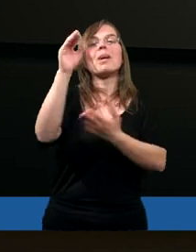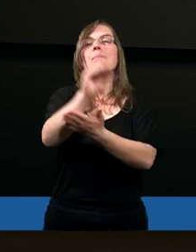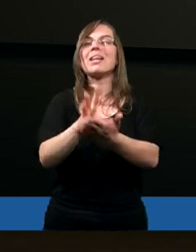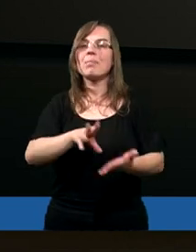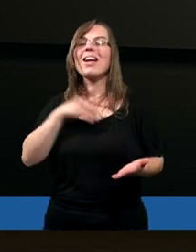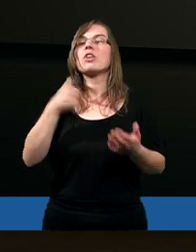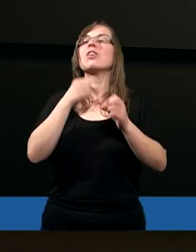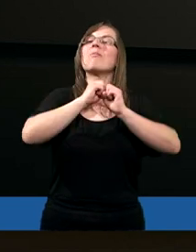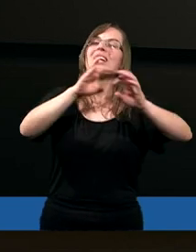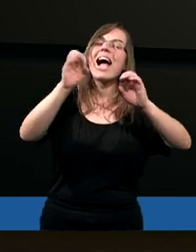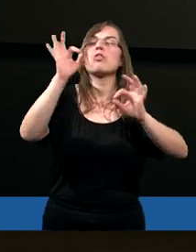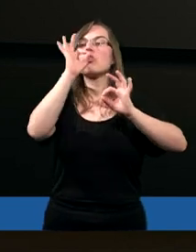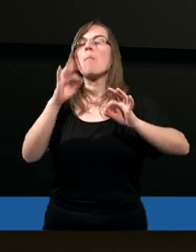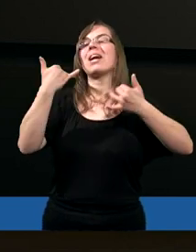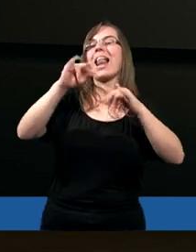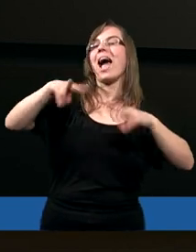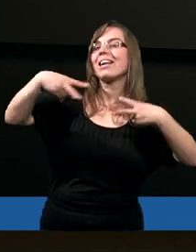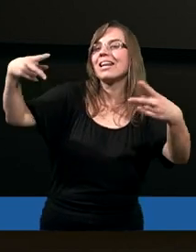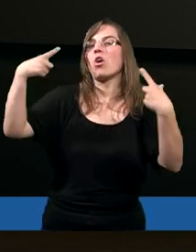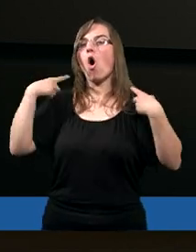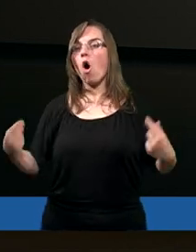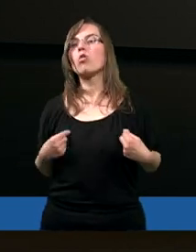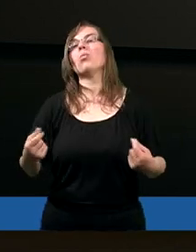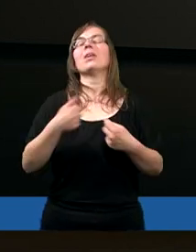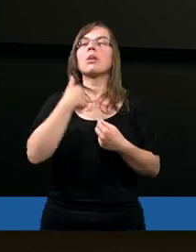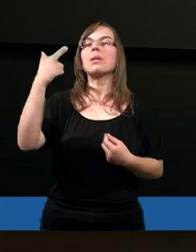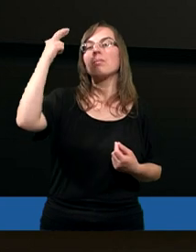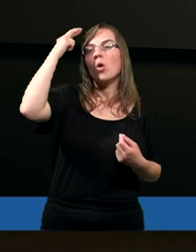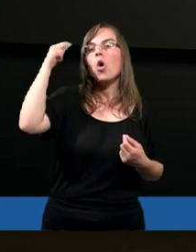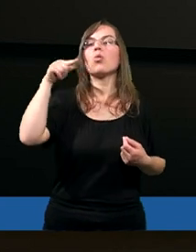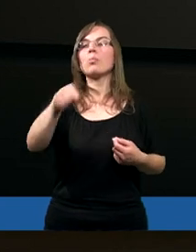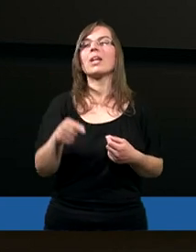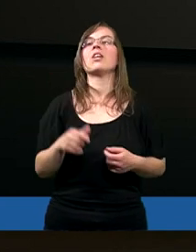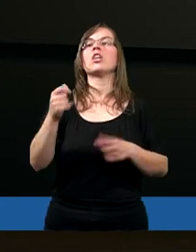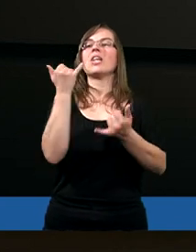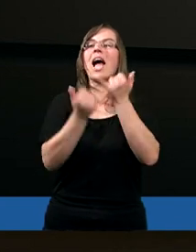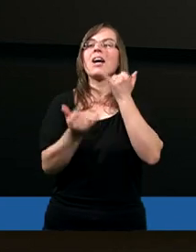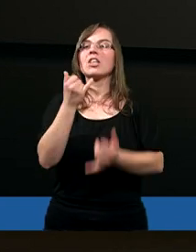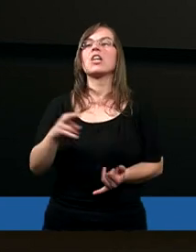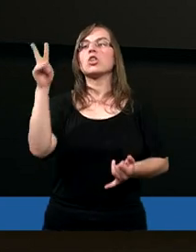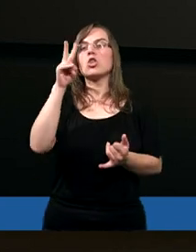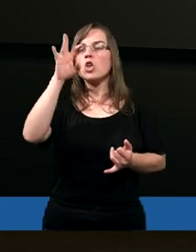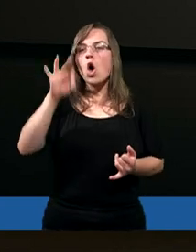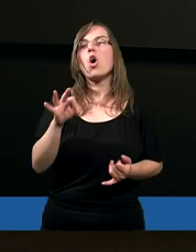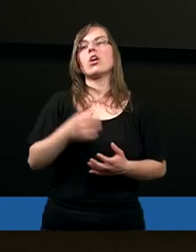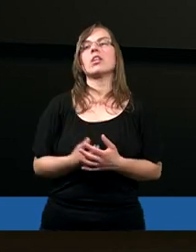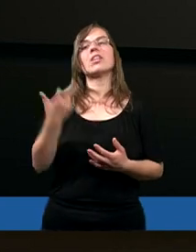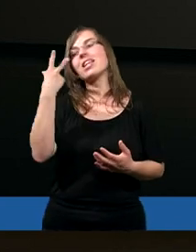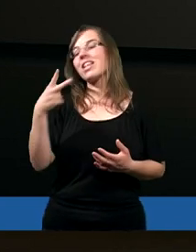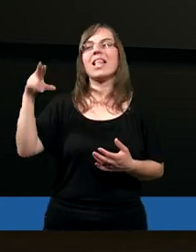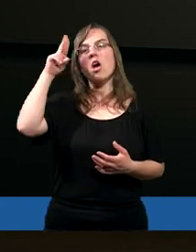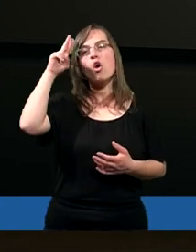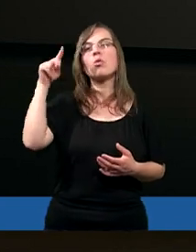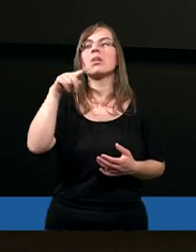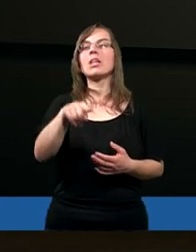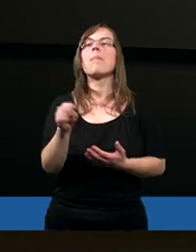tłumaczy i wyjaśnia. I tutaj jest niesamowicie istotne, żebyśmy rozumieli, że jeżeli, jeżeli ktoś nie